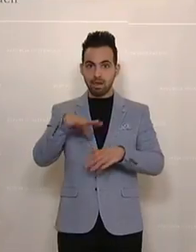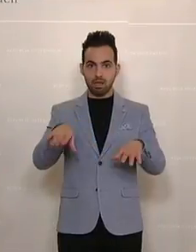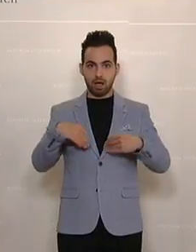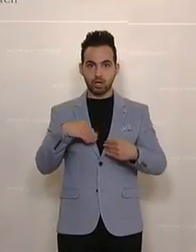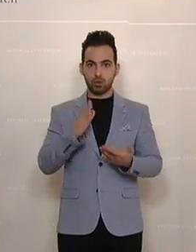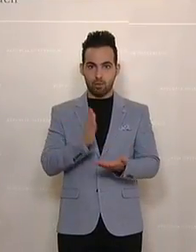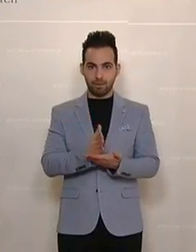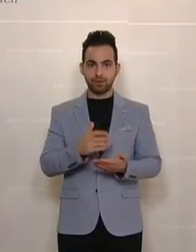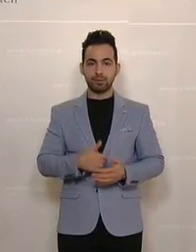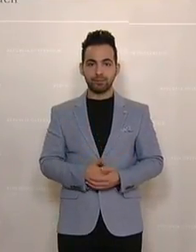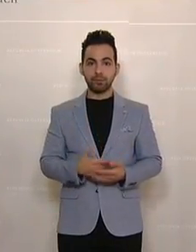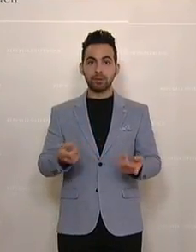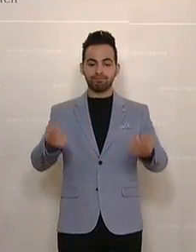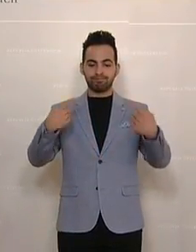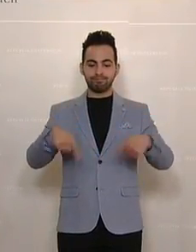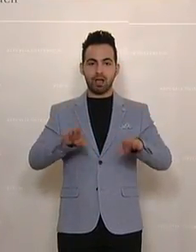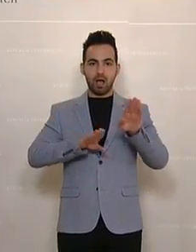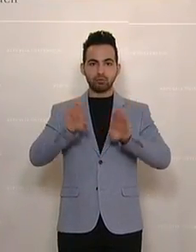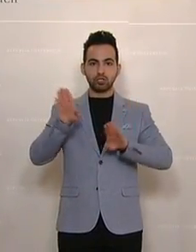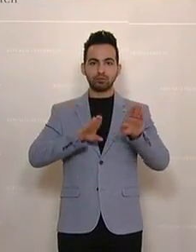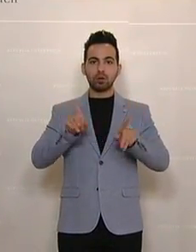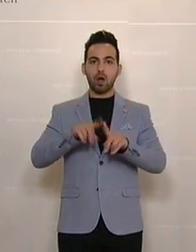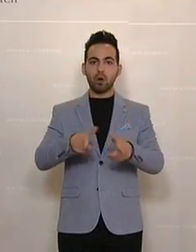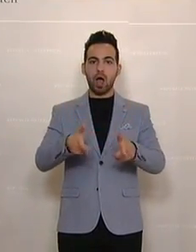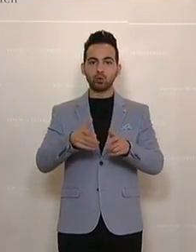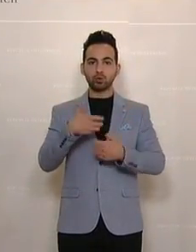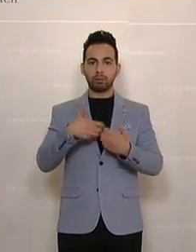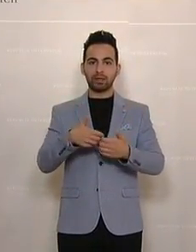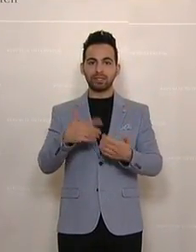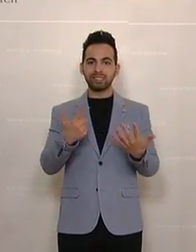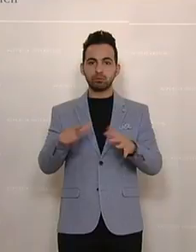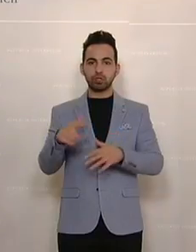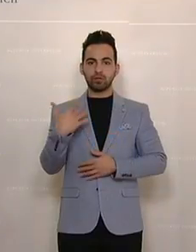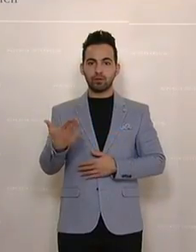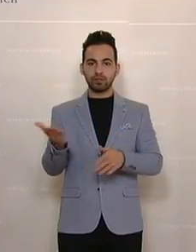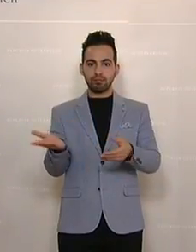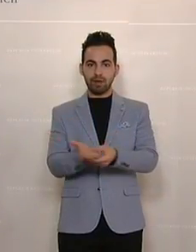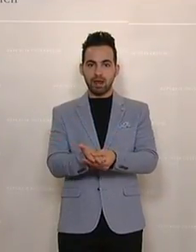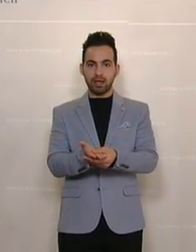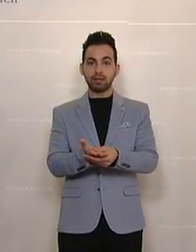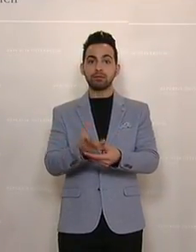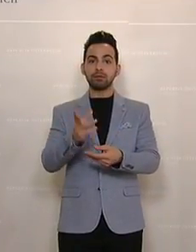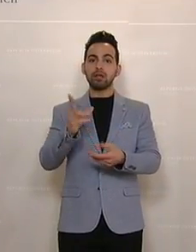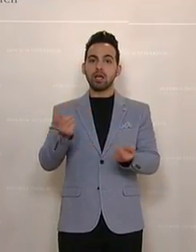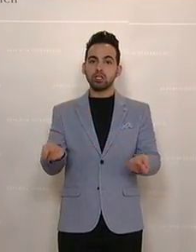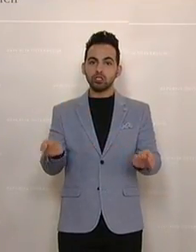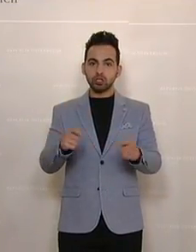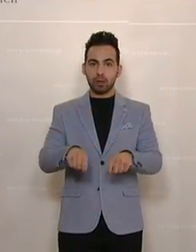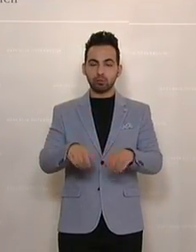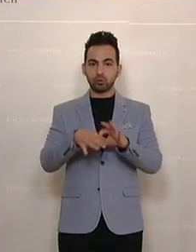turnusmäßig Nationalratspräsident Wolfgang Sobotka und dritter Präsident Norbert Hofer.